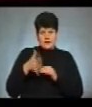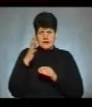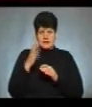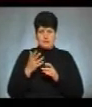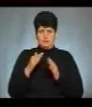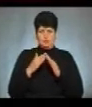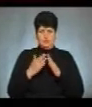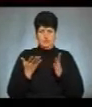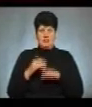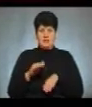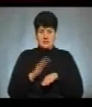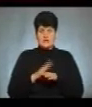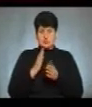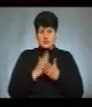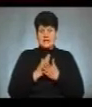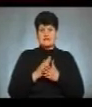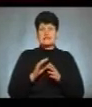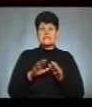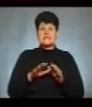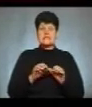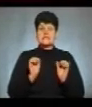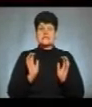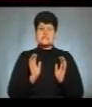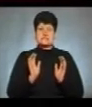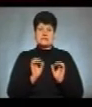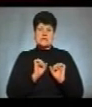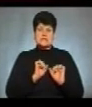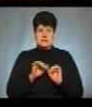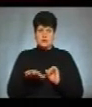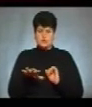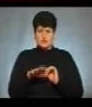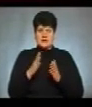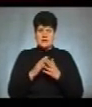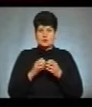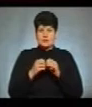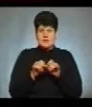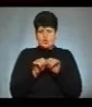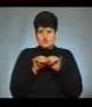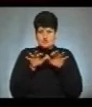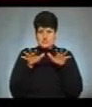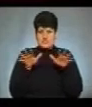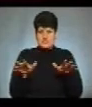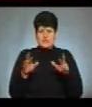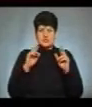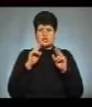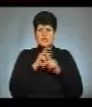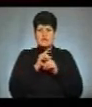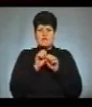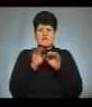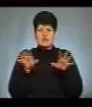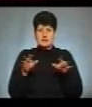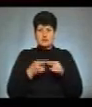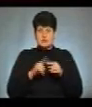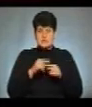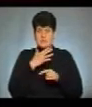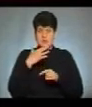фактично розміщений в межах санітарно-захисної зони в об'єктах будівництва. Є загроза розсіювання шкідливих викидів, а якщо цей